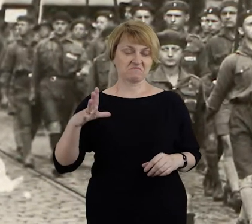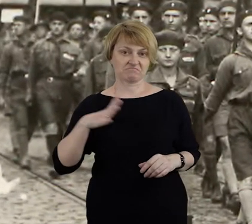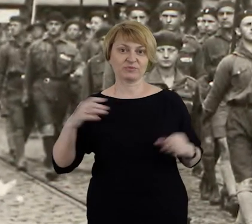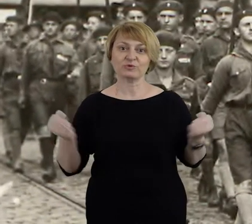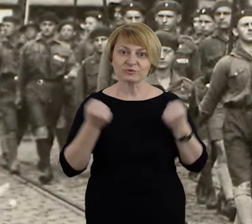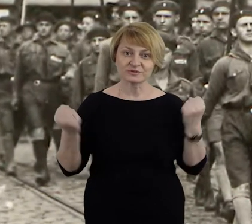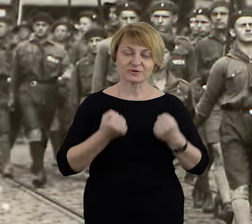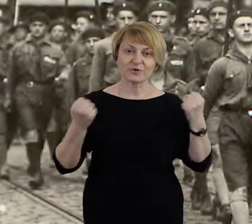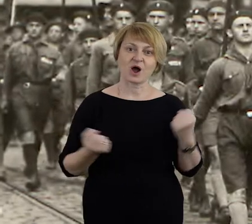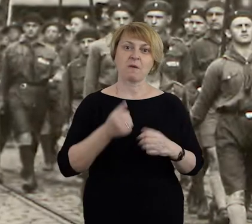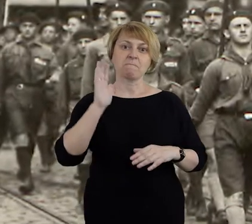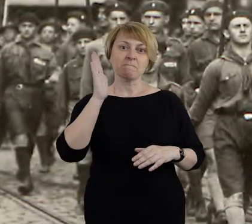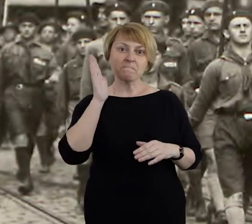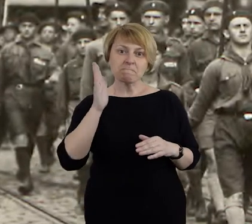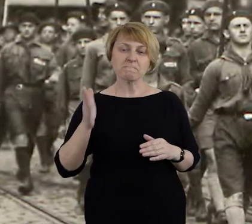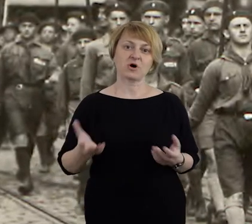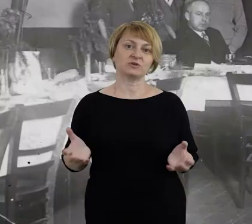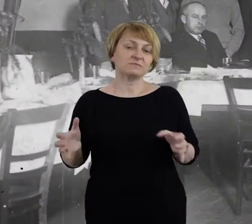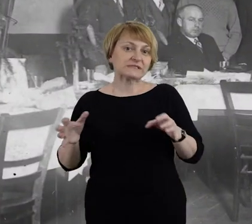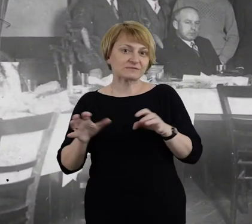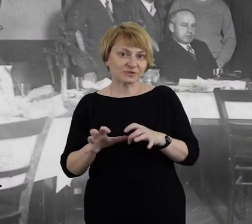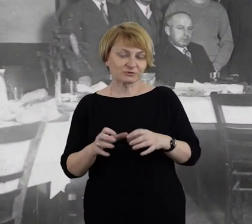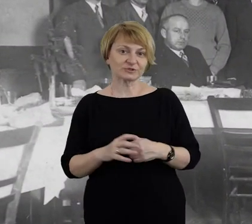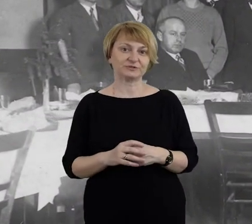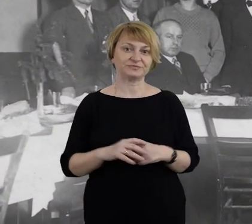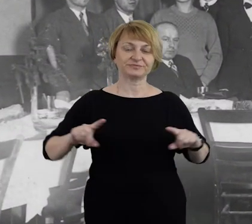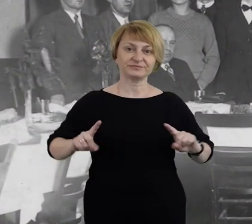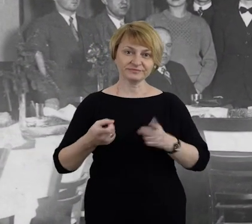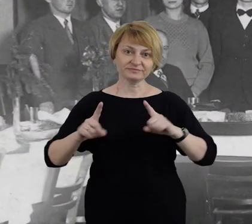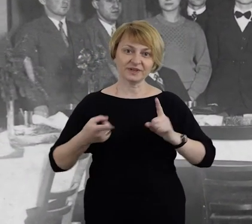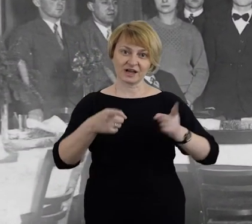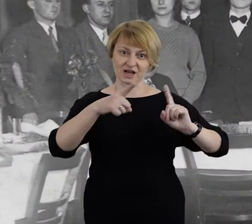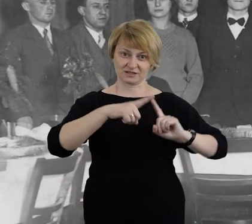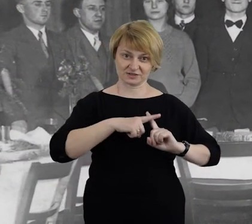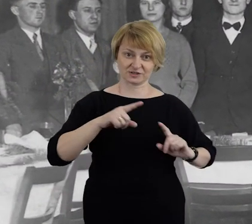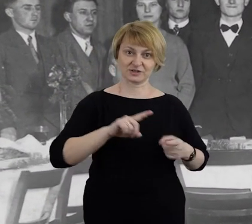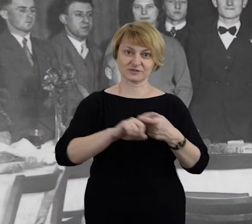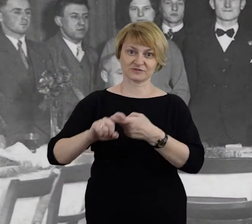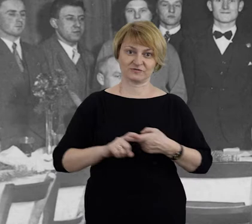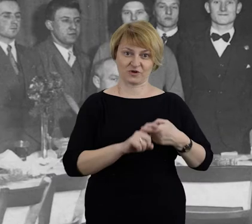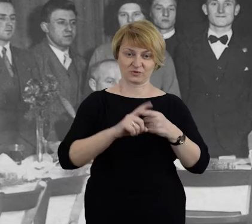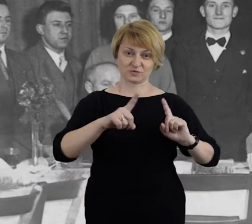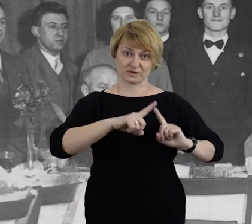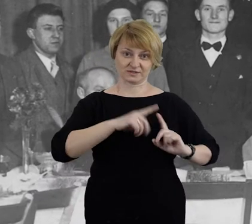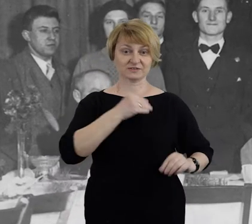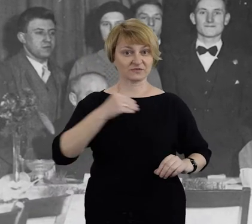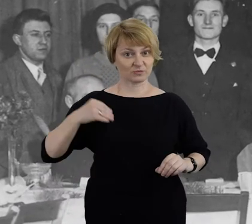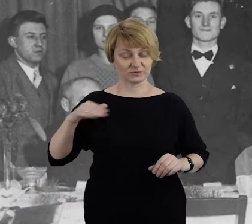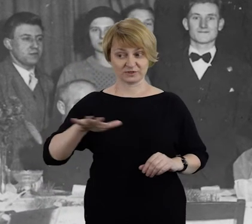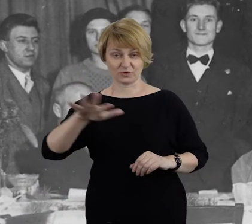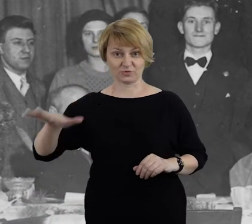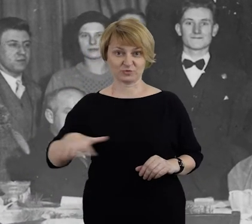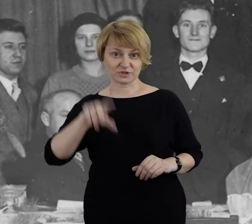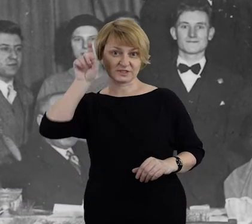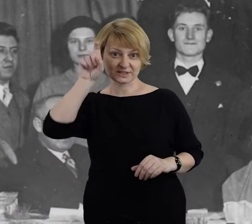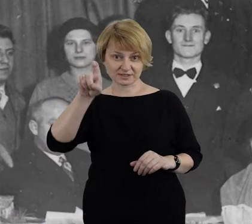bardzo prężne, potem skupiały się jako organizacja harcerska w Związku Harcerstwa Polskiego w Niemczech,